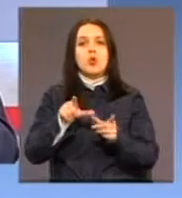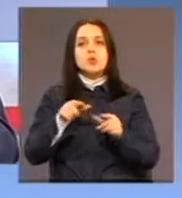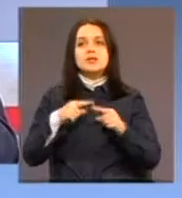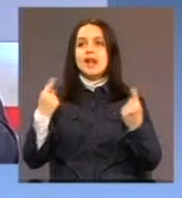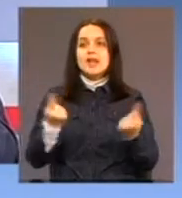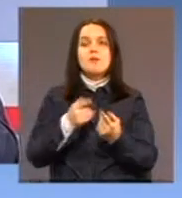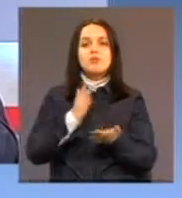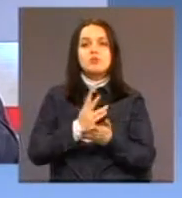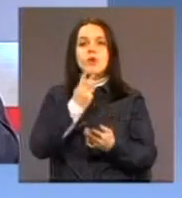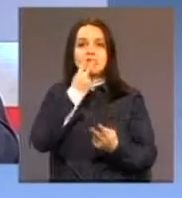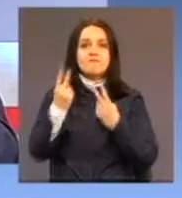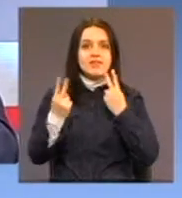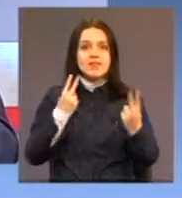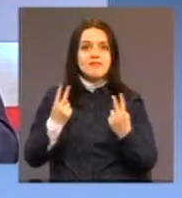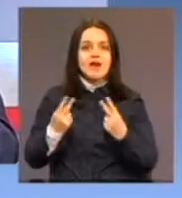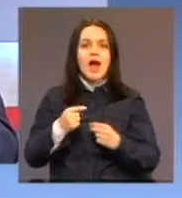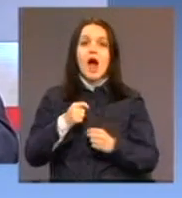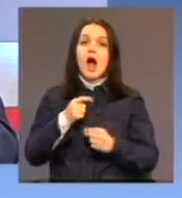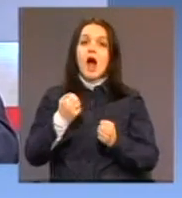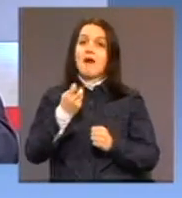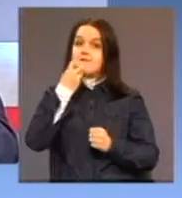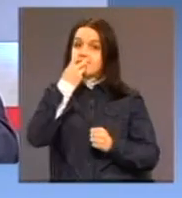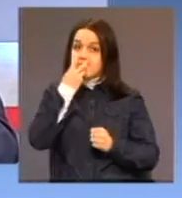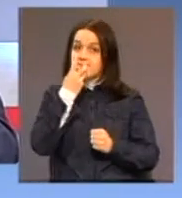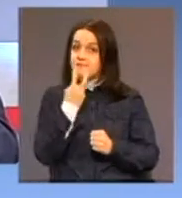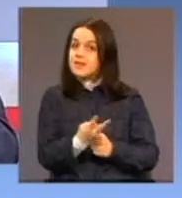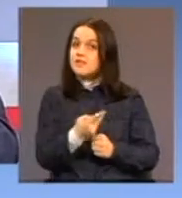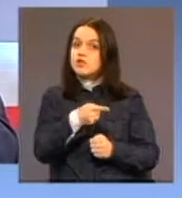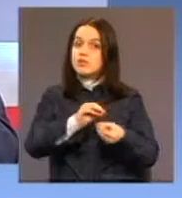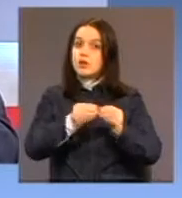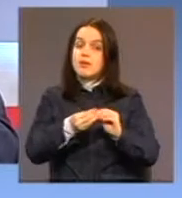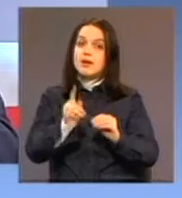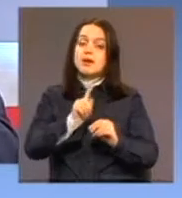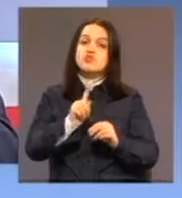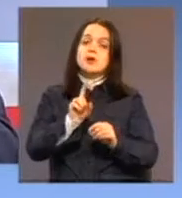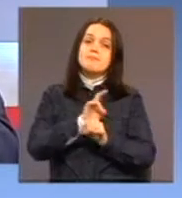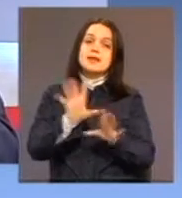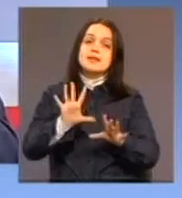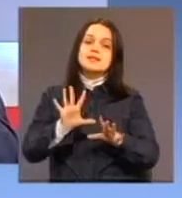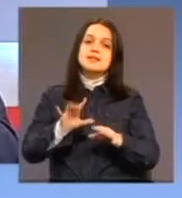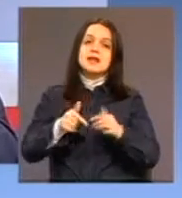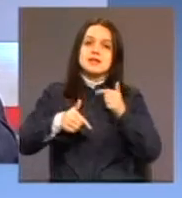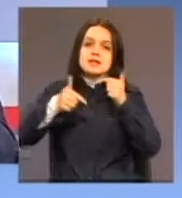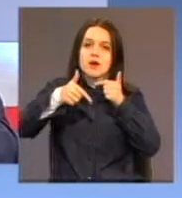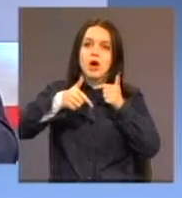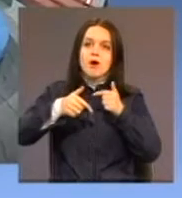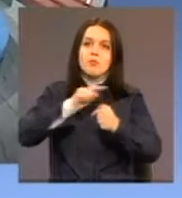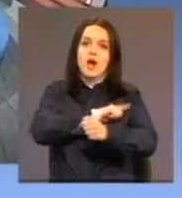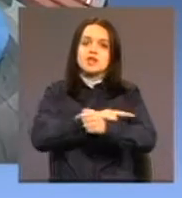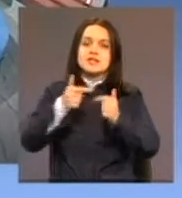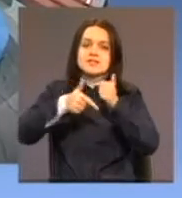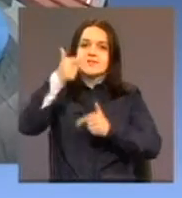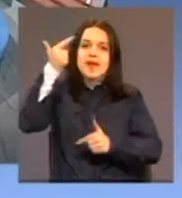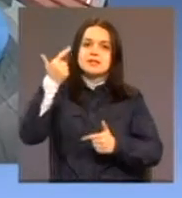Vidljivost tih problema ne može bez dezibilizacije samih roditelja. U tome kontekstu još jedan put